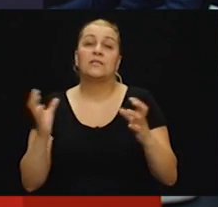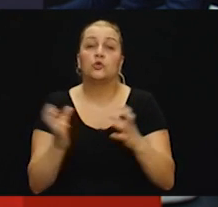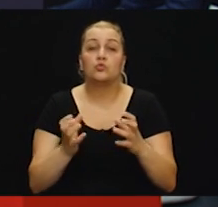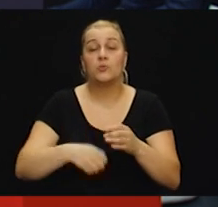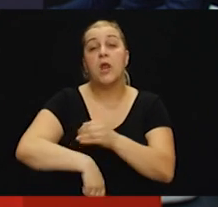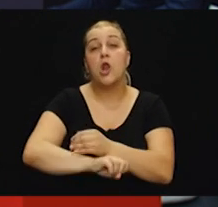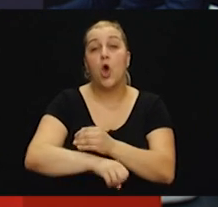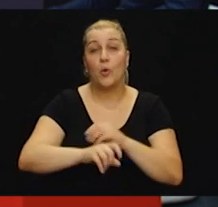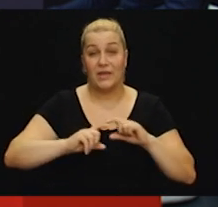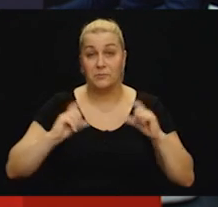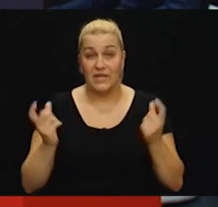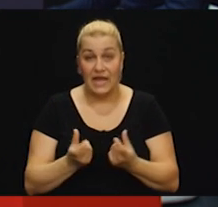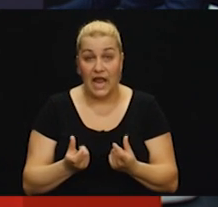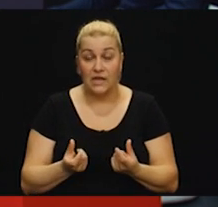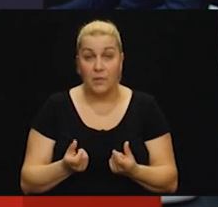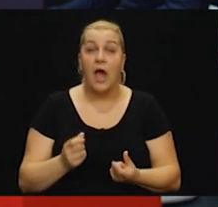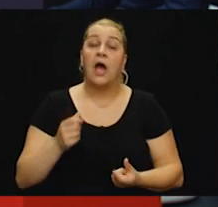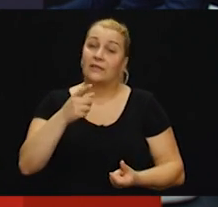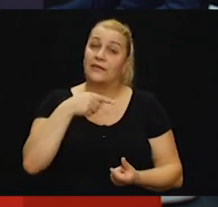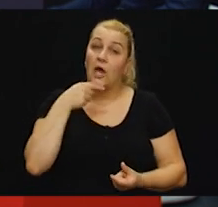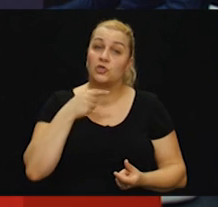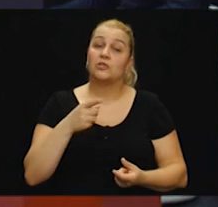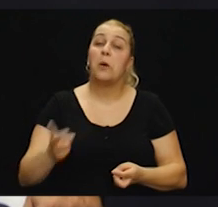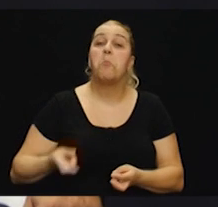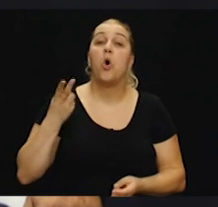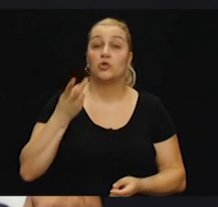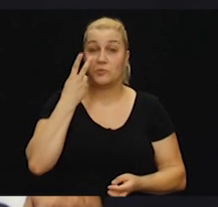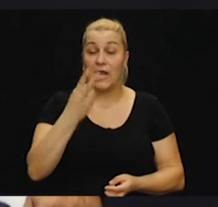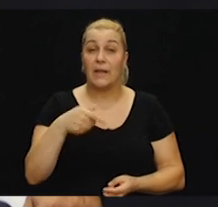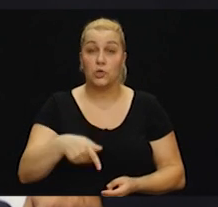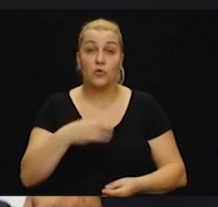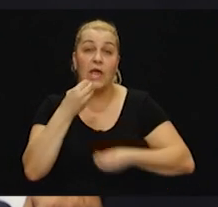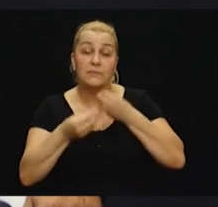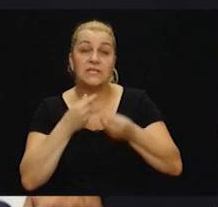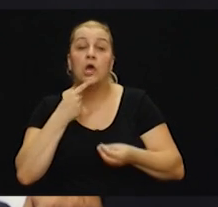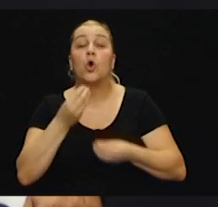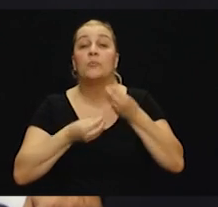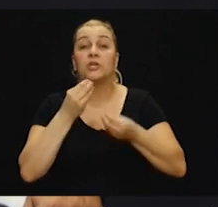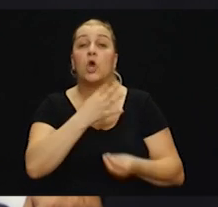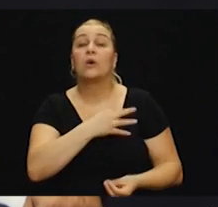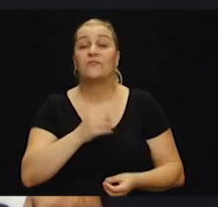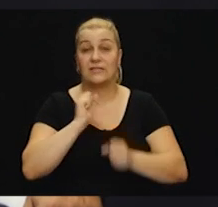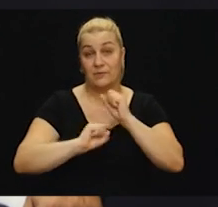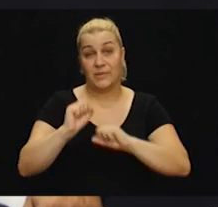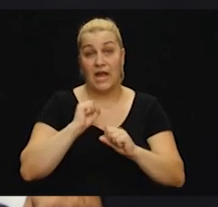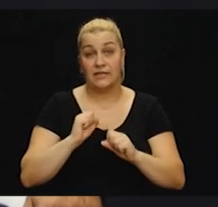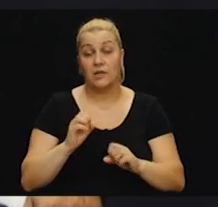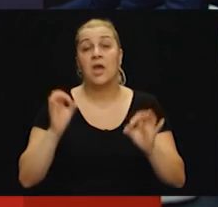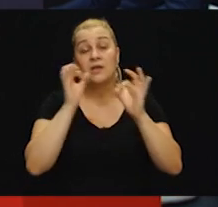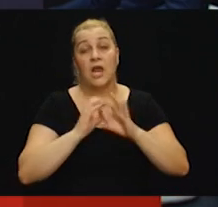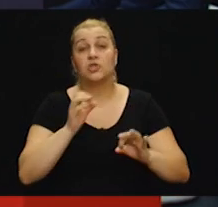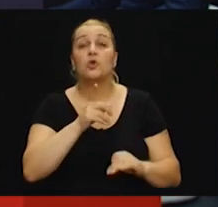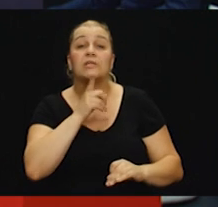terenima, ali kažeš također da s ponosom gledaš emisije. Koje pričaju o hrvatskim branitima. Nažalost, malo ih je